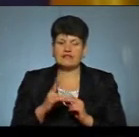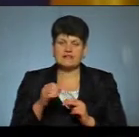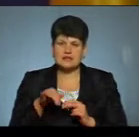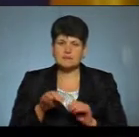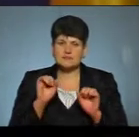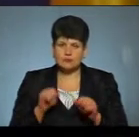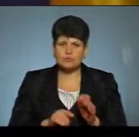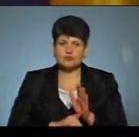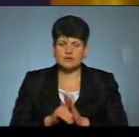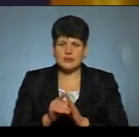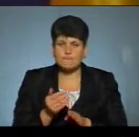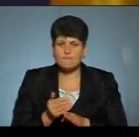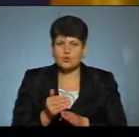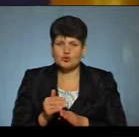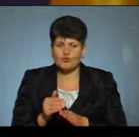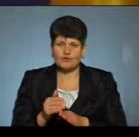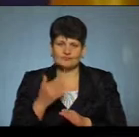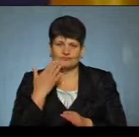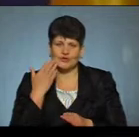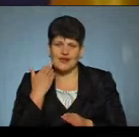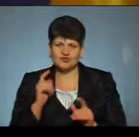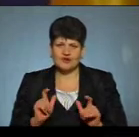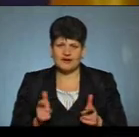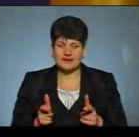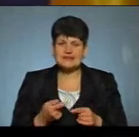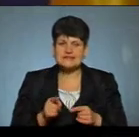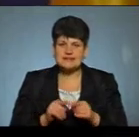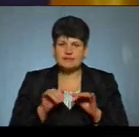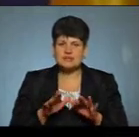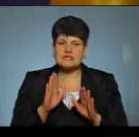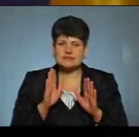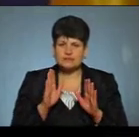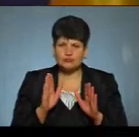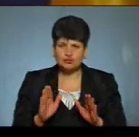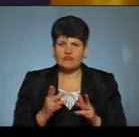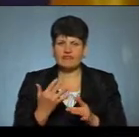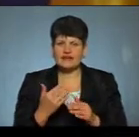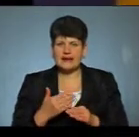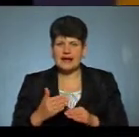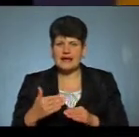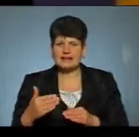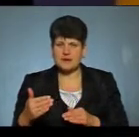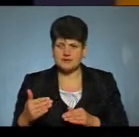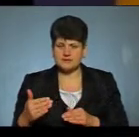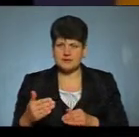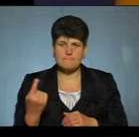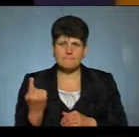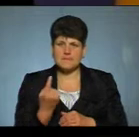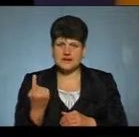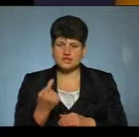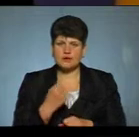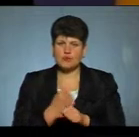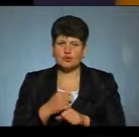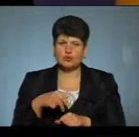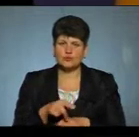розпочати поступове послаблення карантинних заходів. Цей процес буде відбуватись у кілька етапів. Перше, на роботу